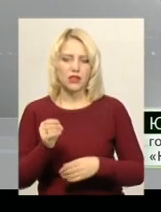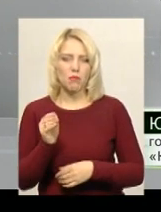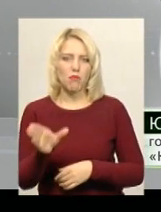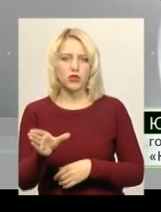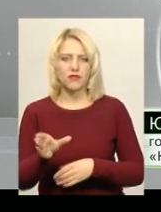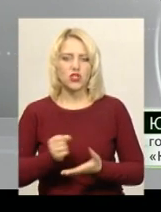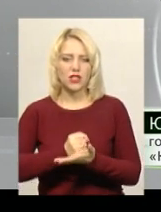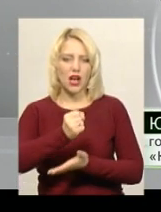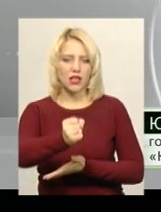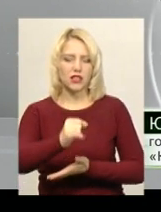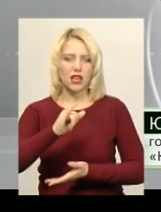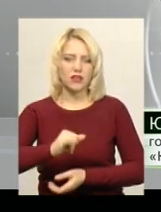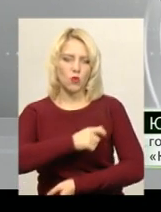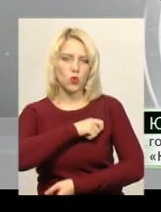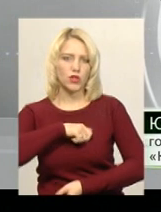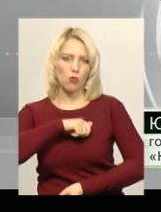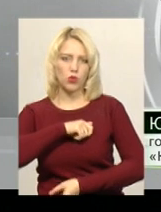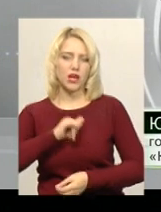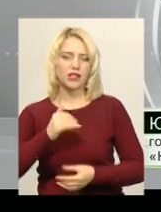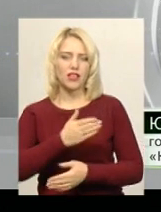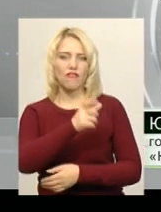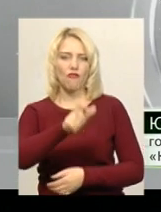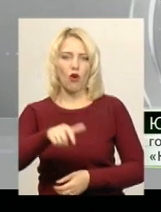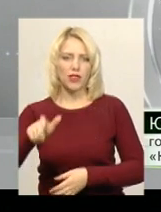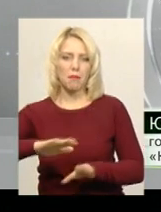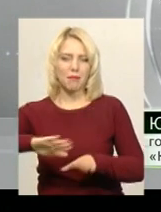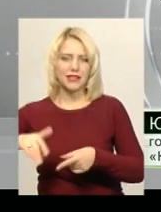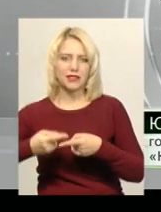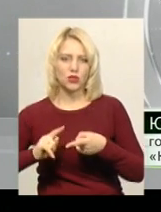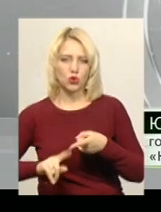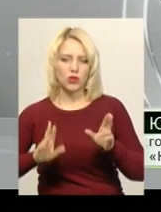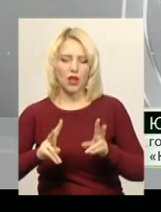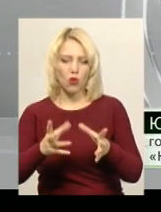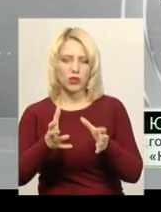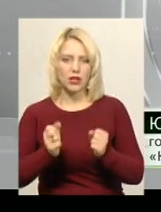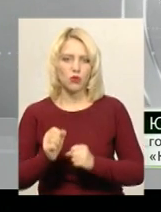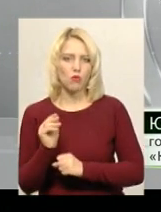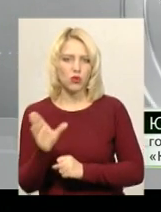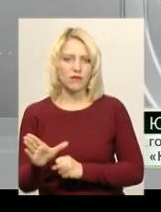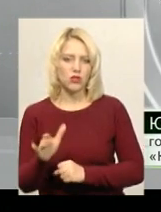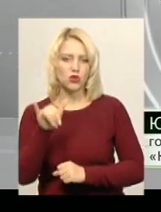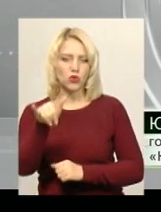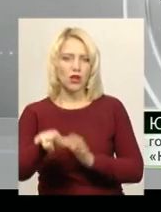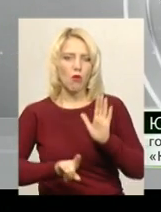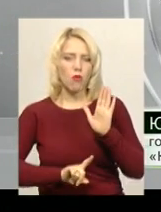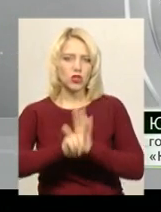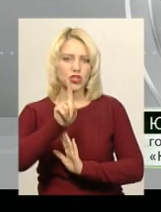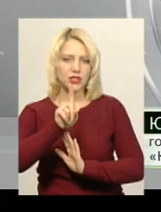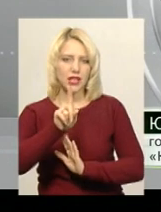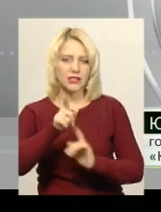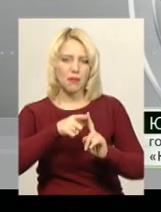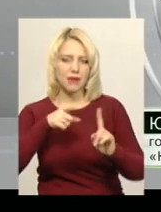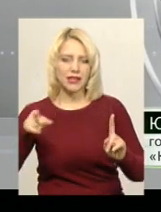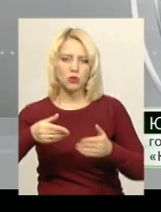кандидатів у депутатів. І вони після цього, як отримують посвідчення, в них почнеться період